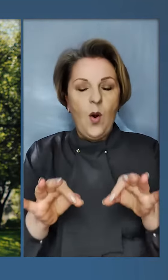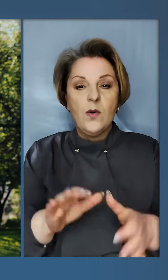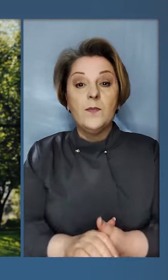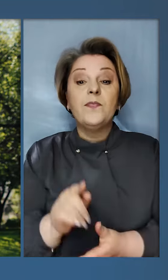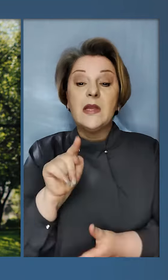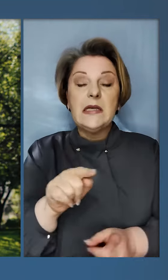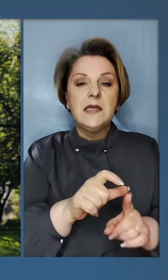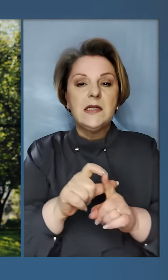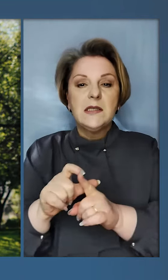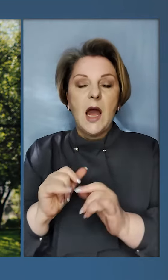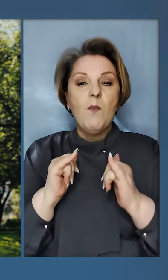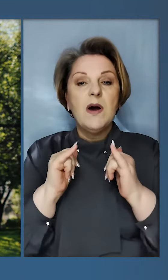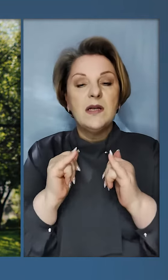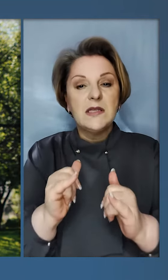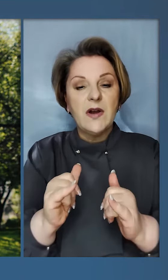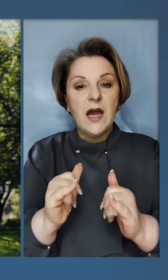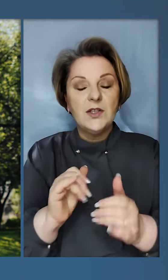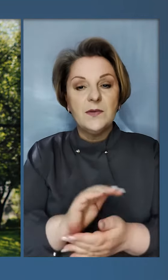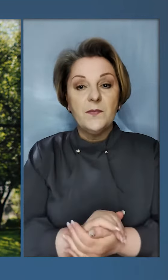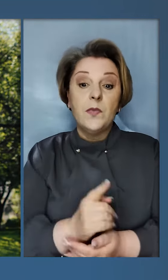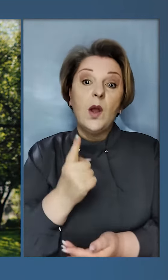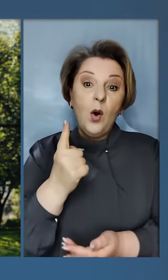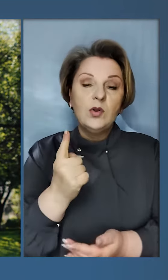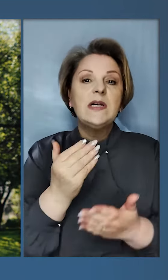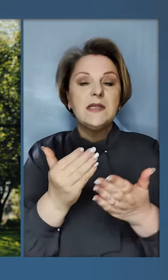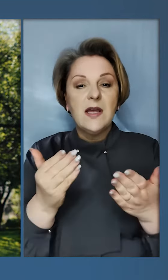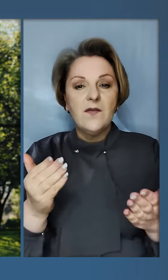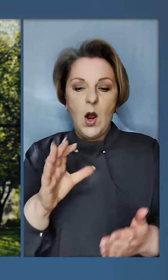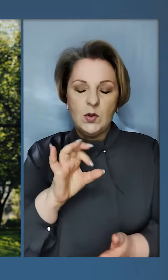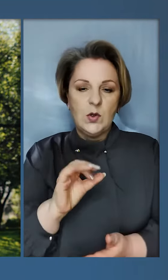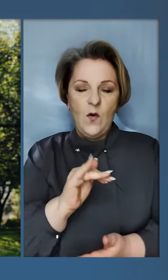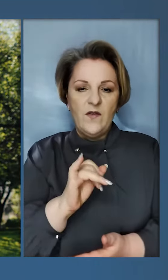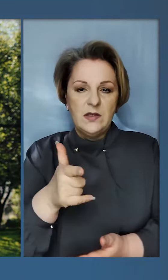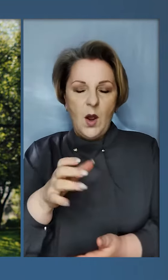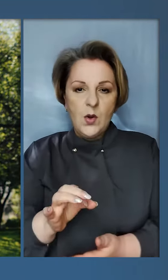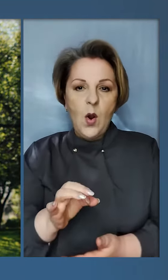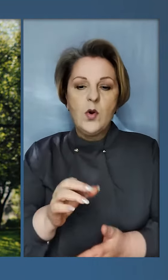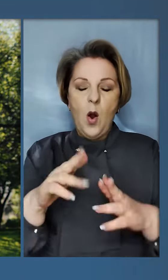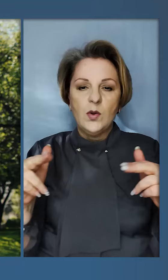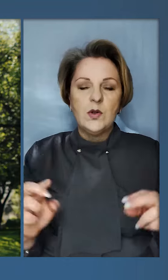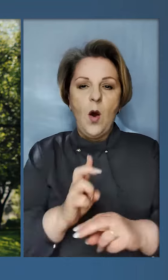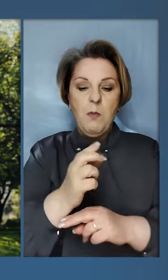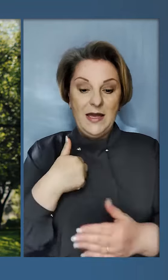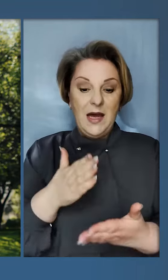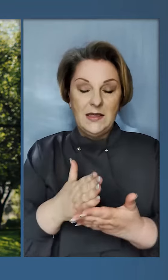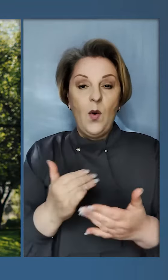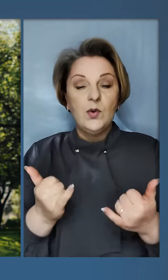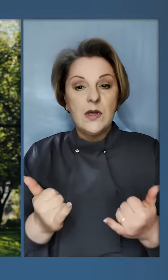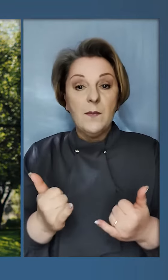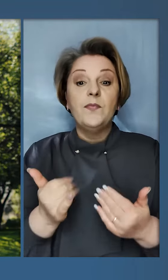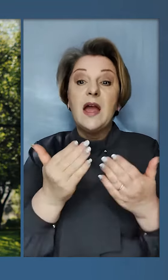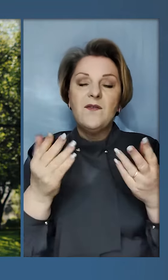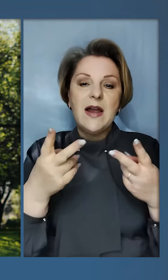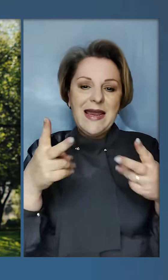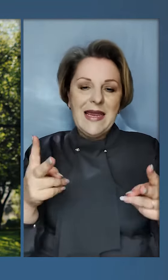ж слова присвячені одній з виставок Софійського собору, де я знаходжусь зараз. Вона та